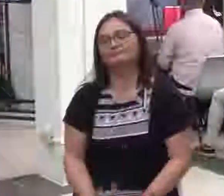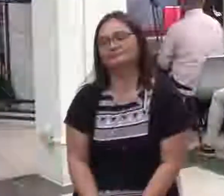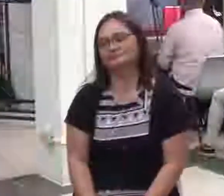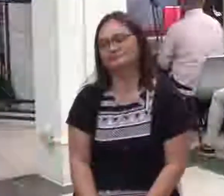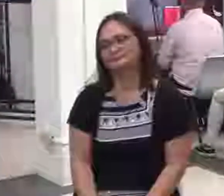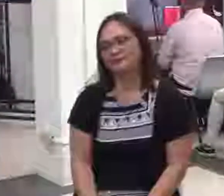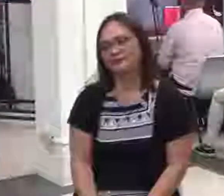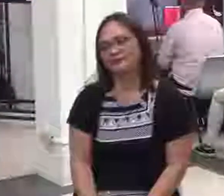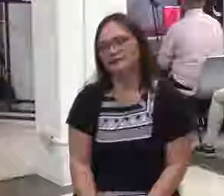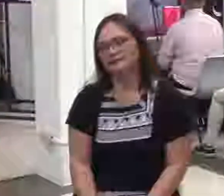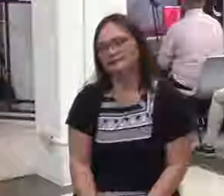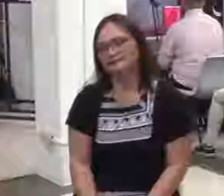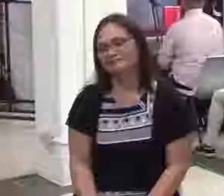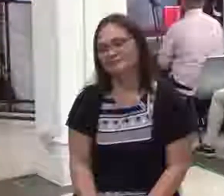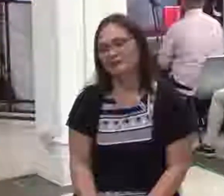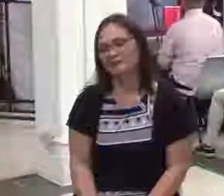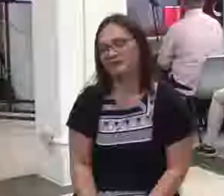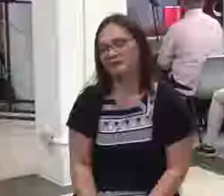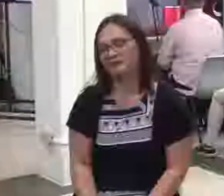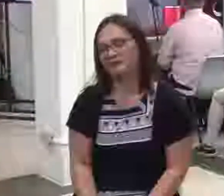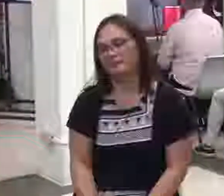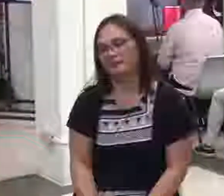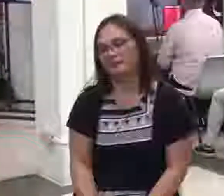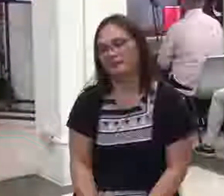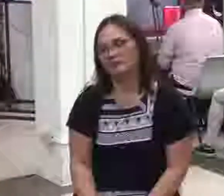Sabi sa akin alam mo dapat